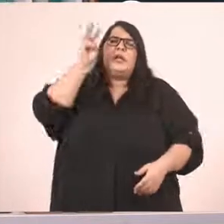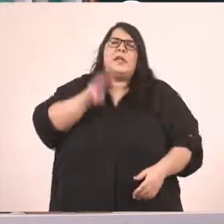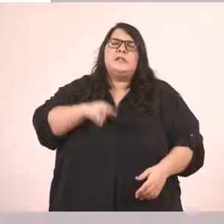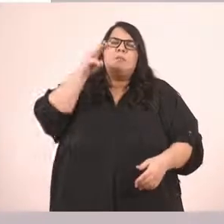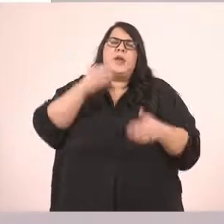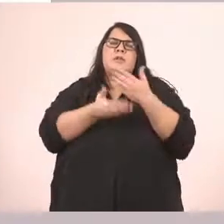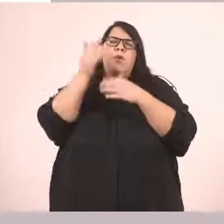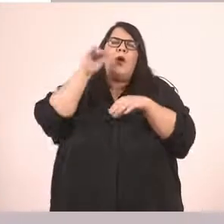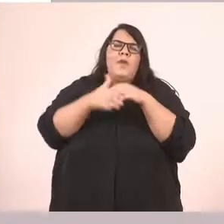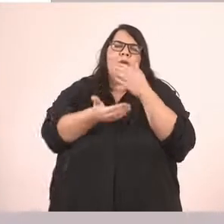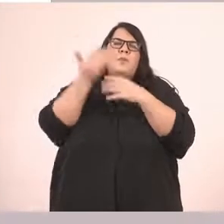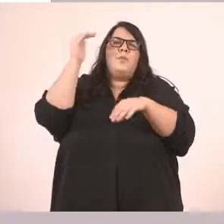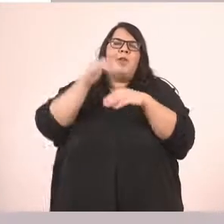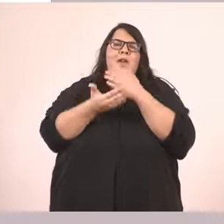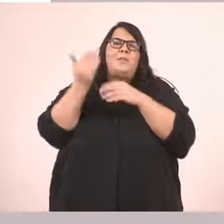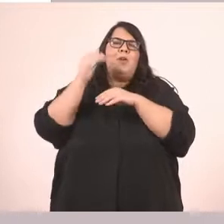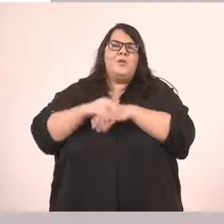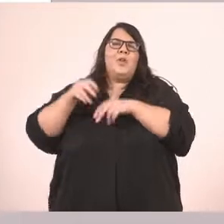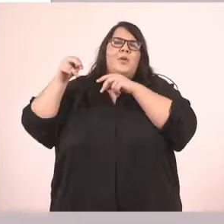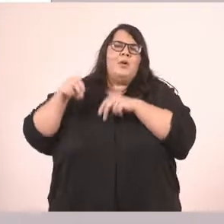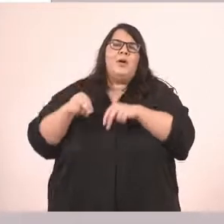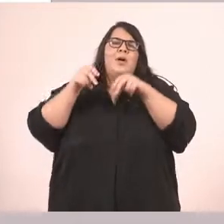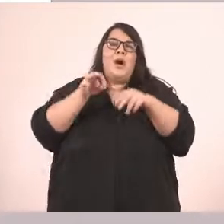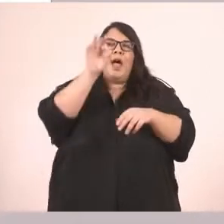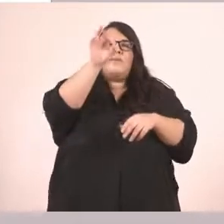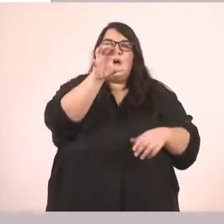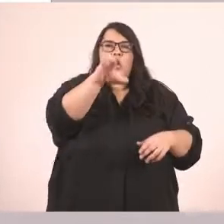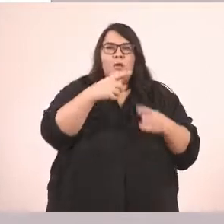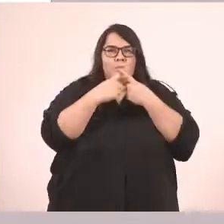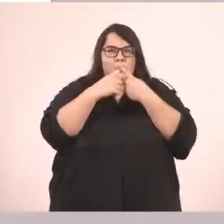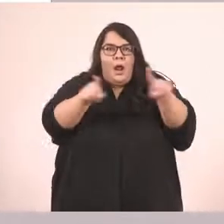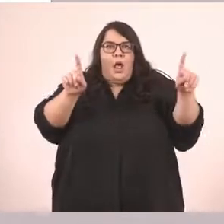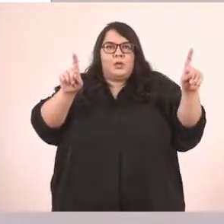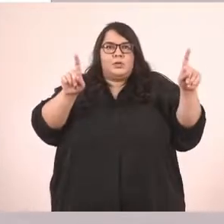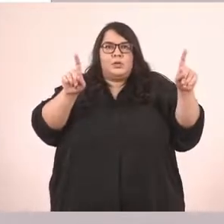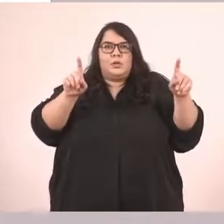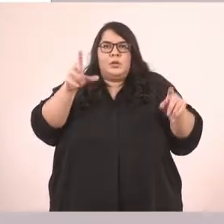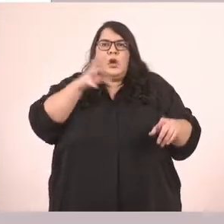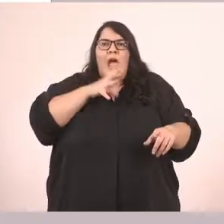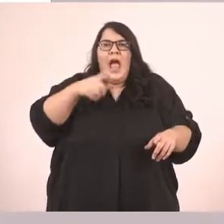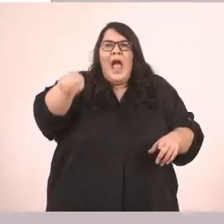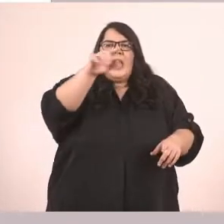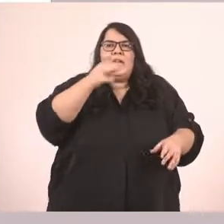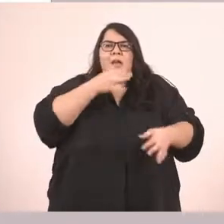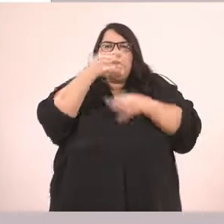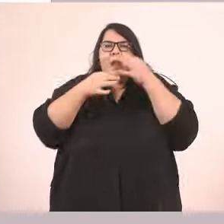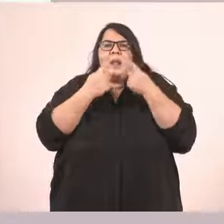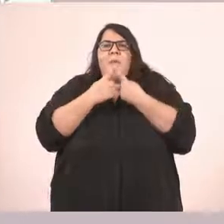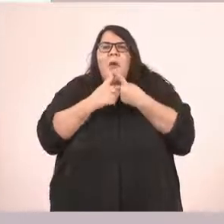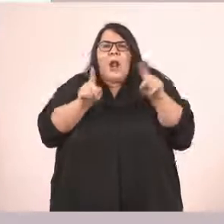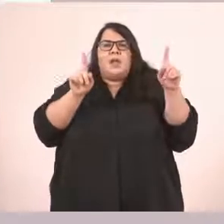νύχτες, ώσπου έφτασαν σε μία παράξενη χώρα, με κατοίκους που μιλούσαν λίγο περίεργα.